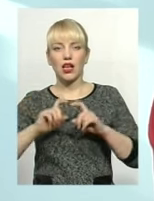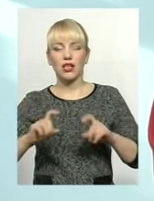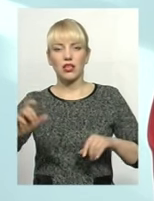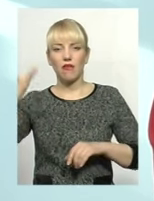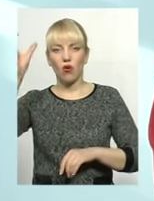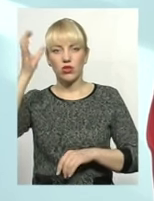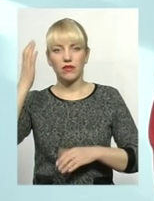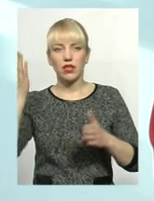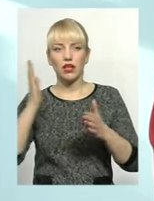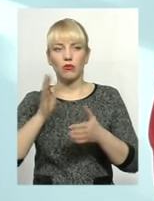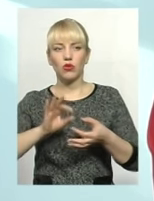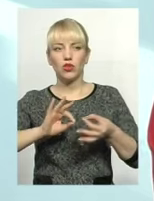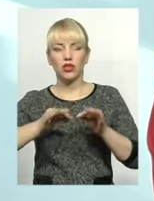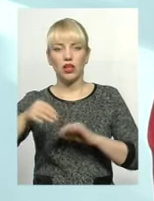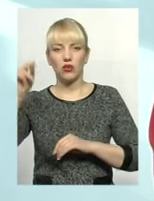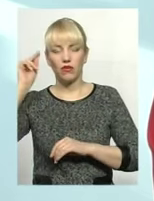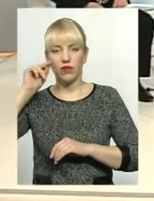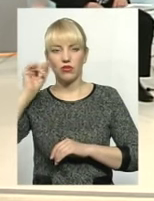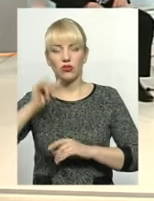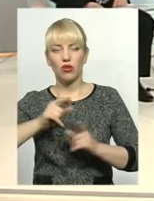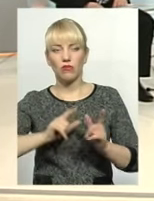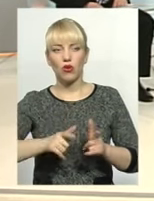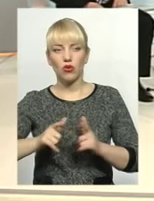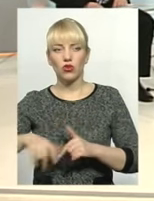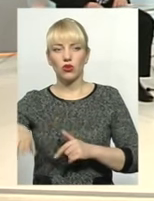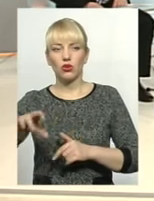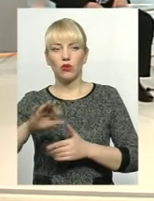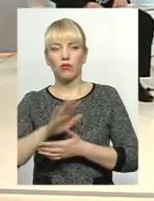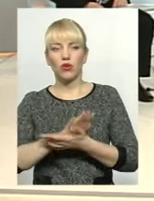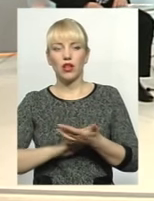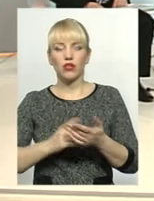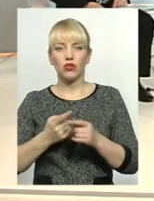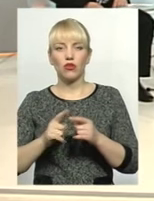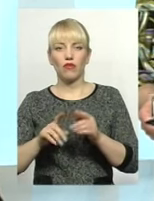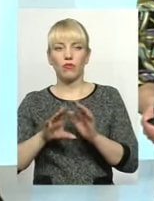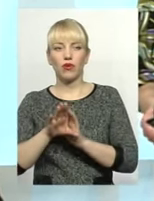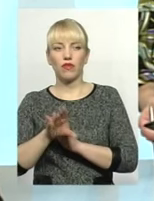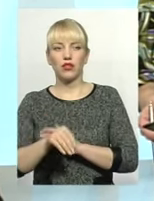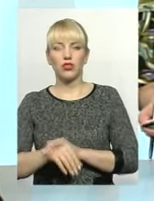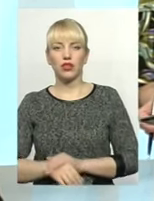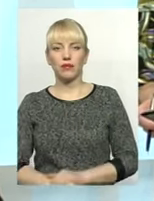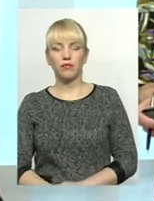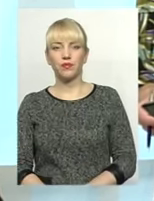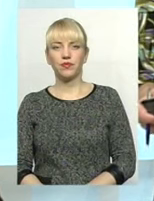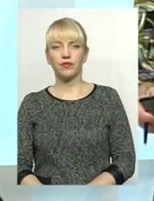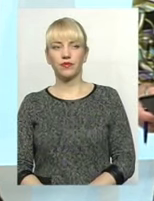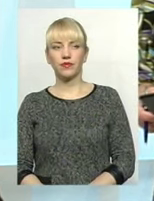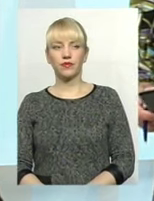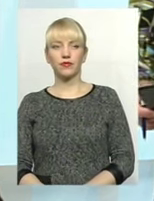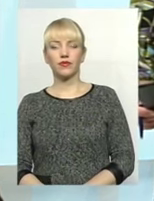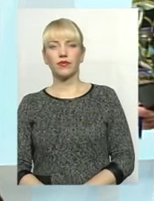буде детально вивчено і погоджено щодо подальшого його провадження. Скажіть, будь ласка,